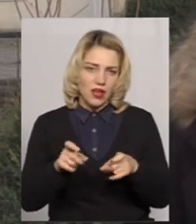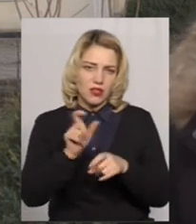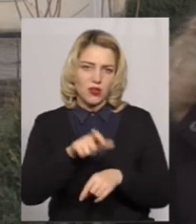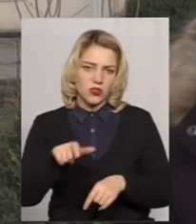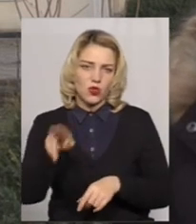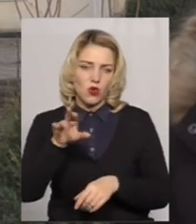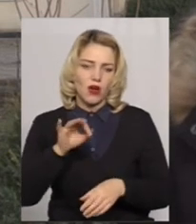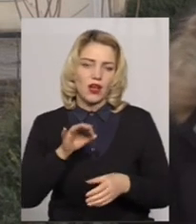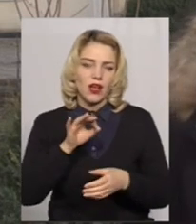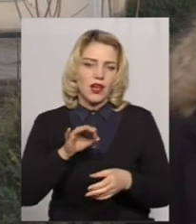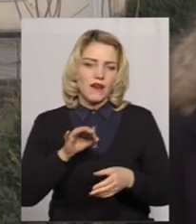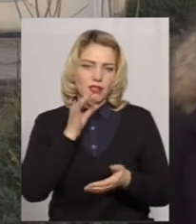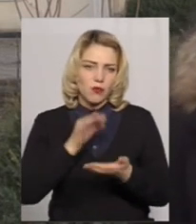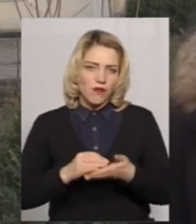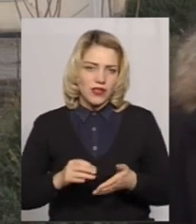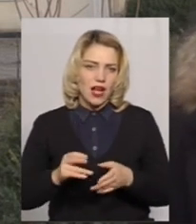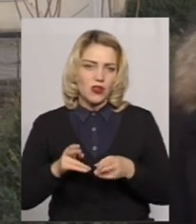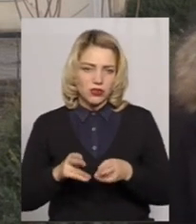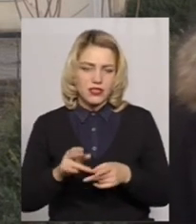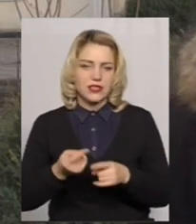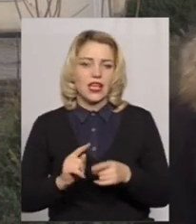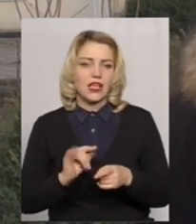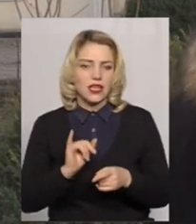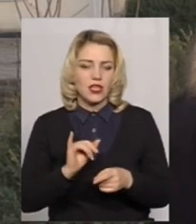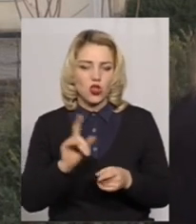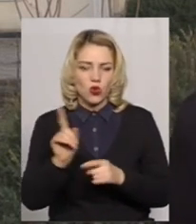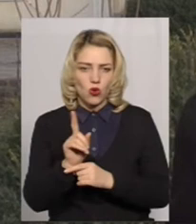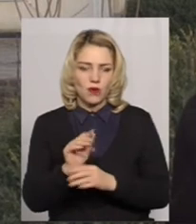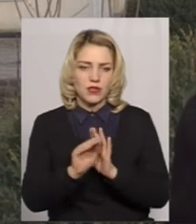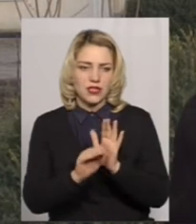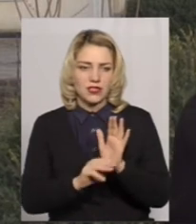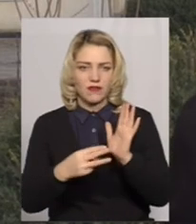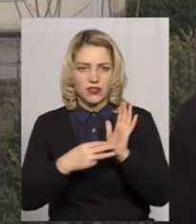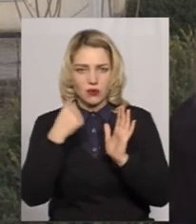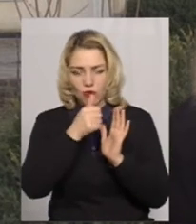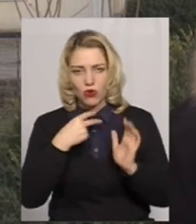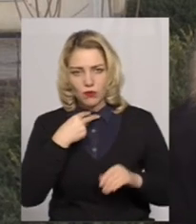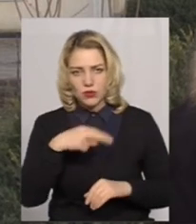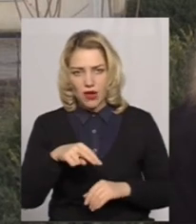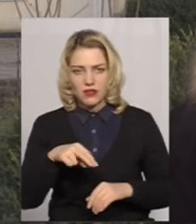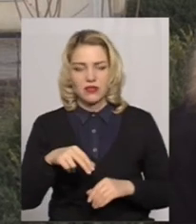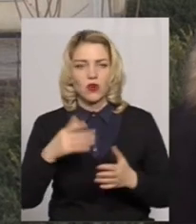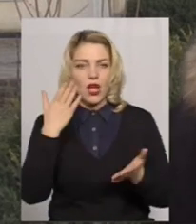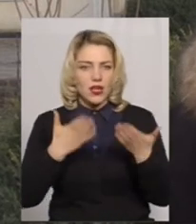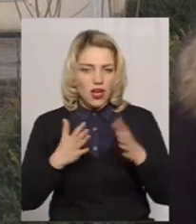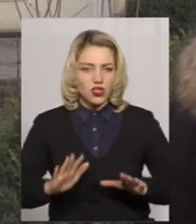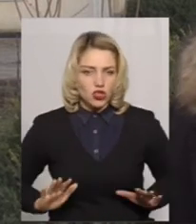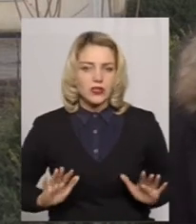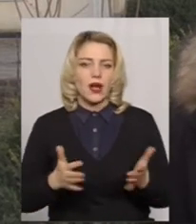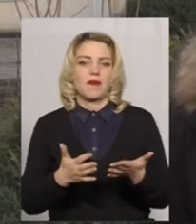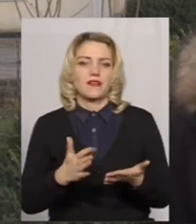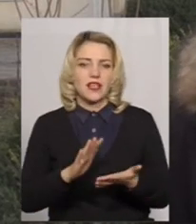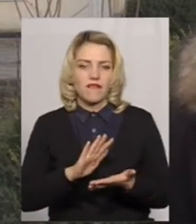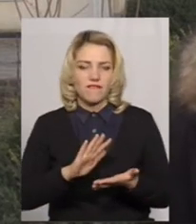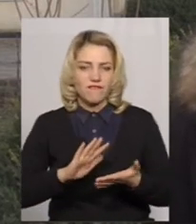відповідальності. Значить, норма цієї статті передбачає до 7 років позбавлення волі, якщо трапився випадок з